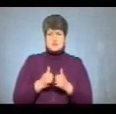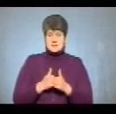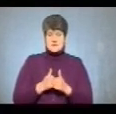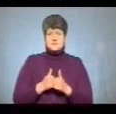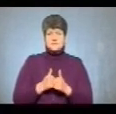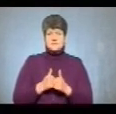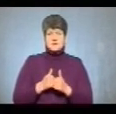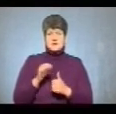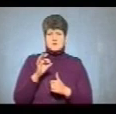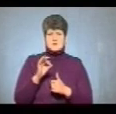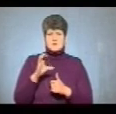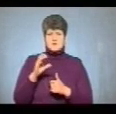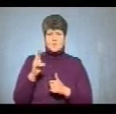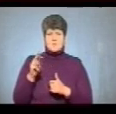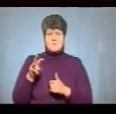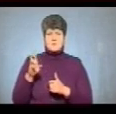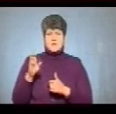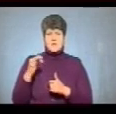комісаріату Олександр Скумбрій.